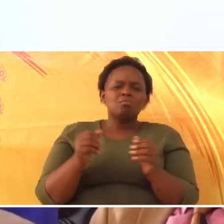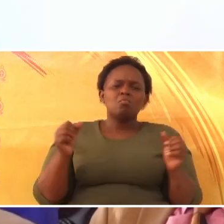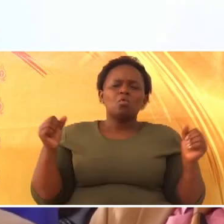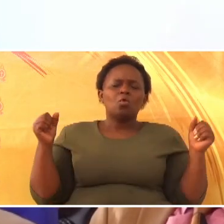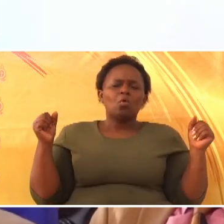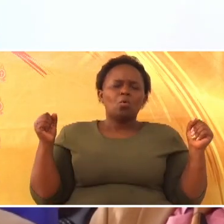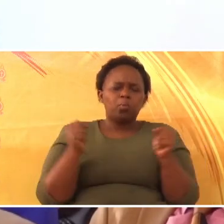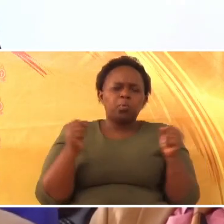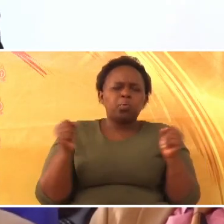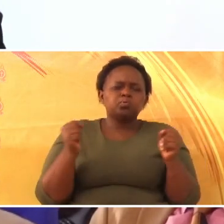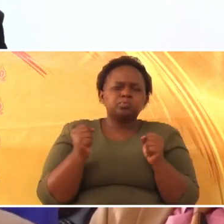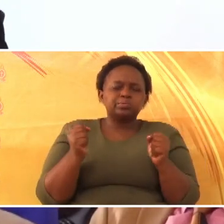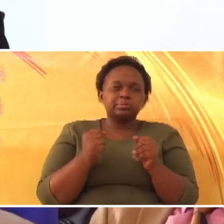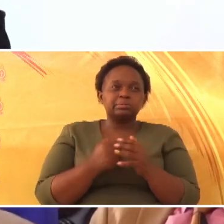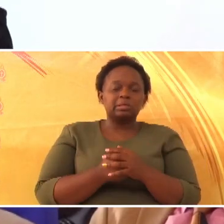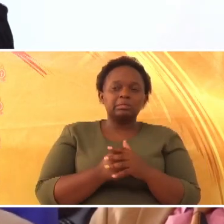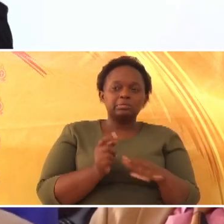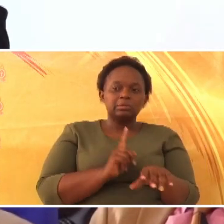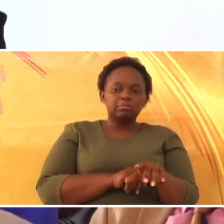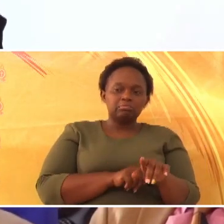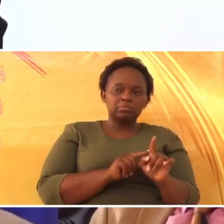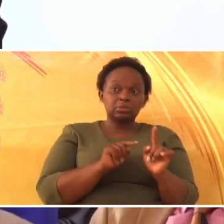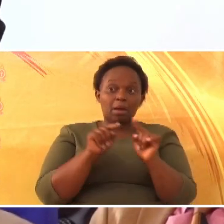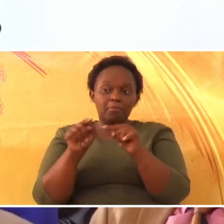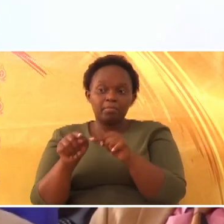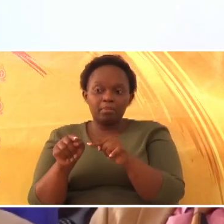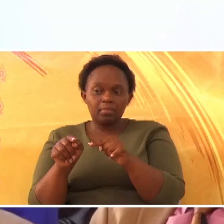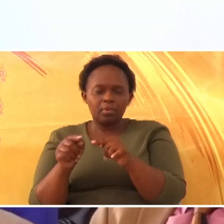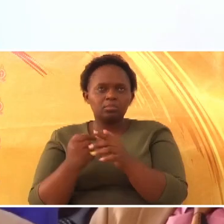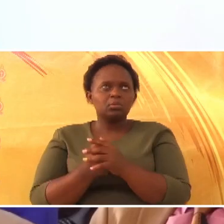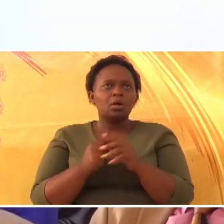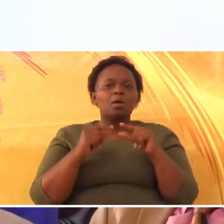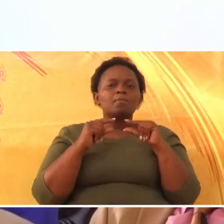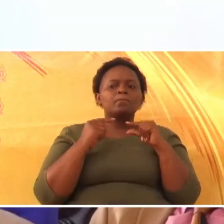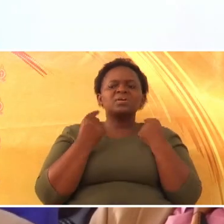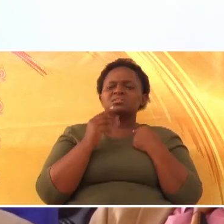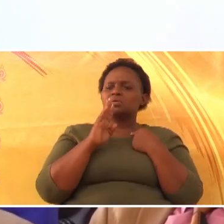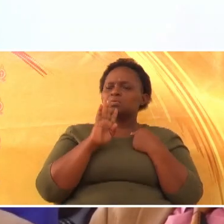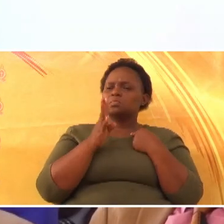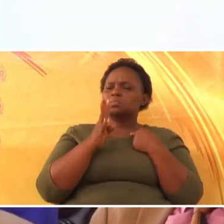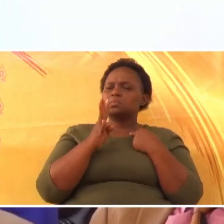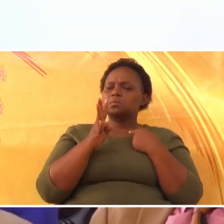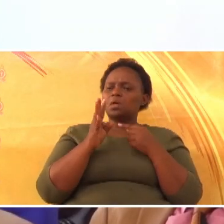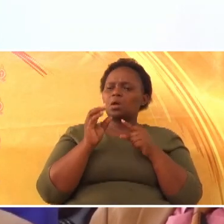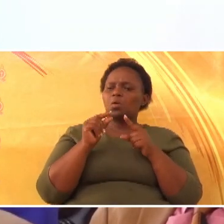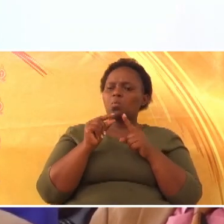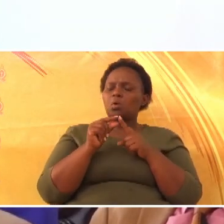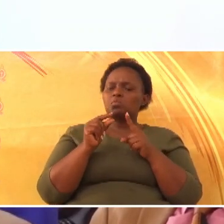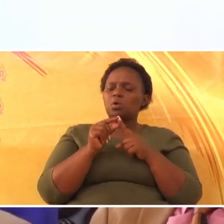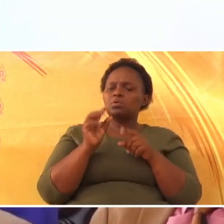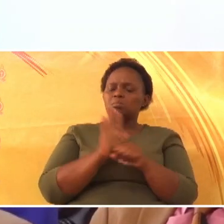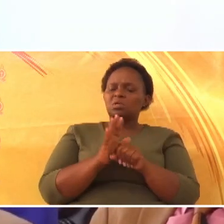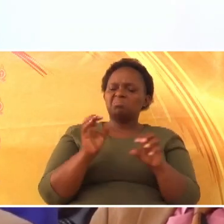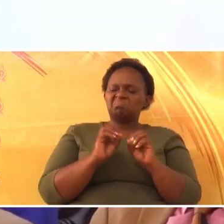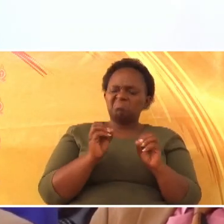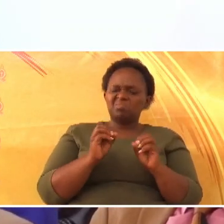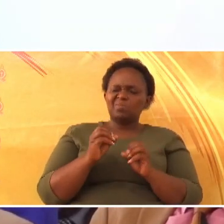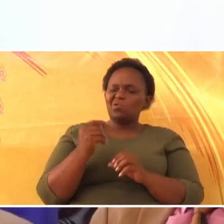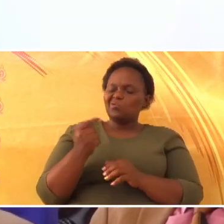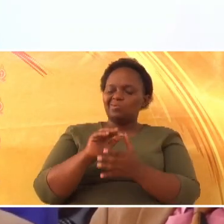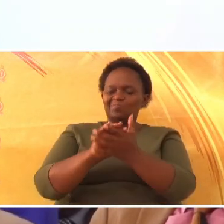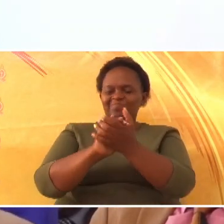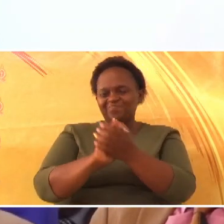Sasa halipo kwenda, mchungaji haku zungumza mamomengi, halimusalimia, wakapewa kofi,